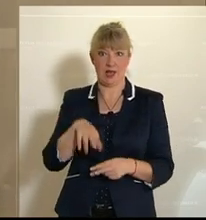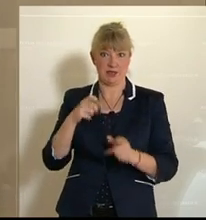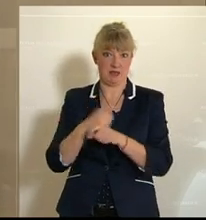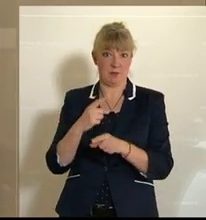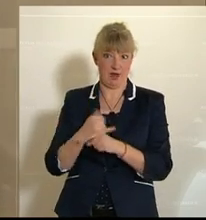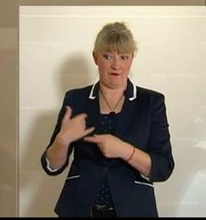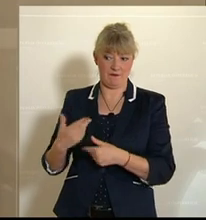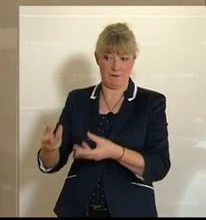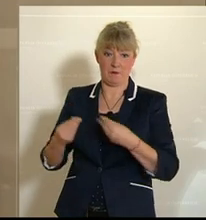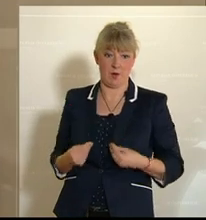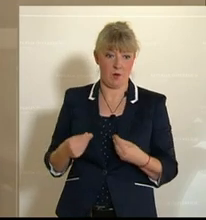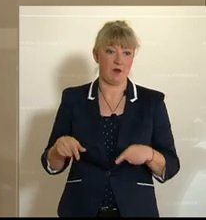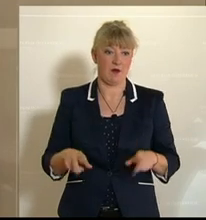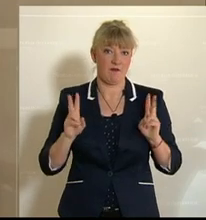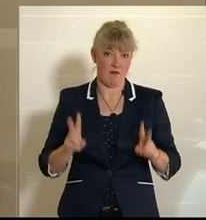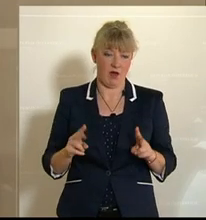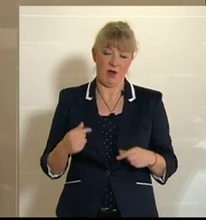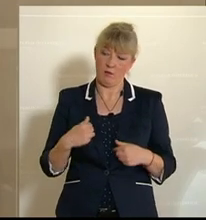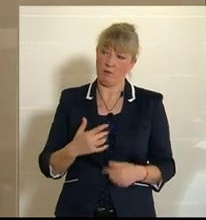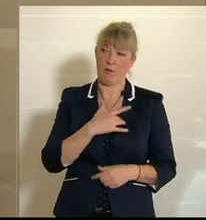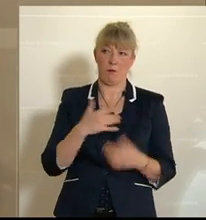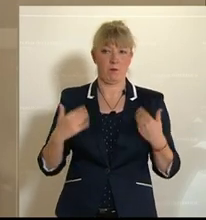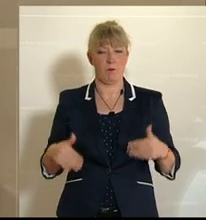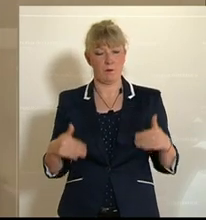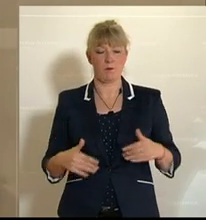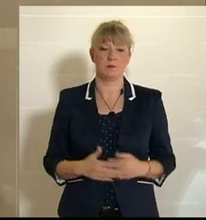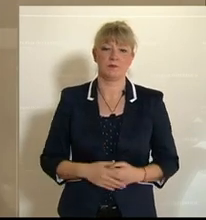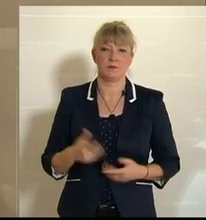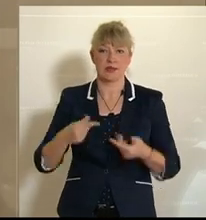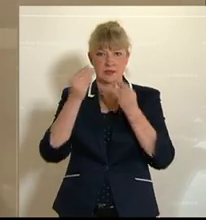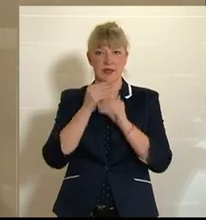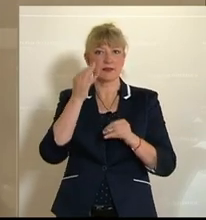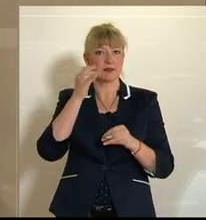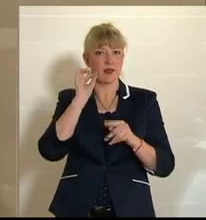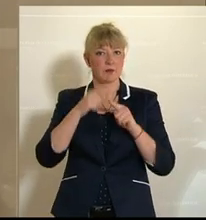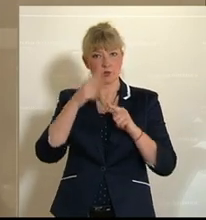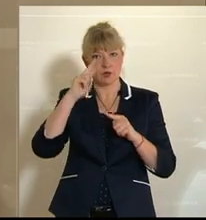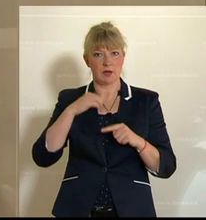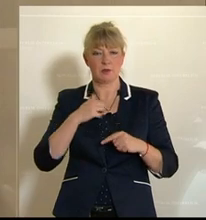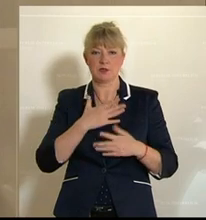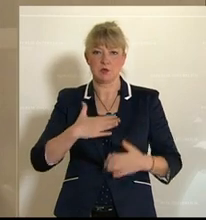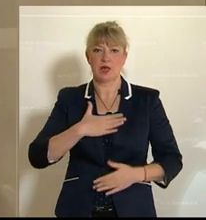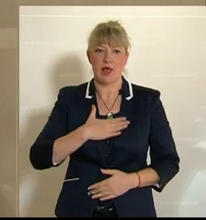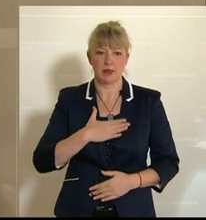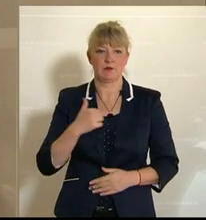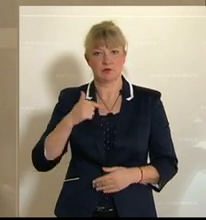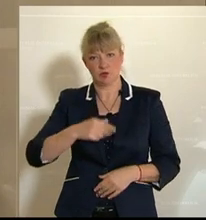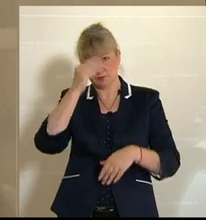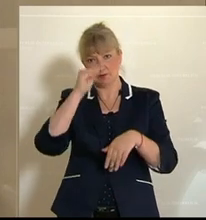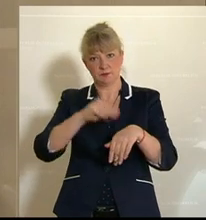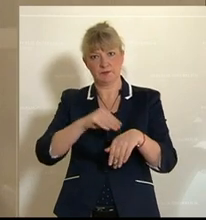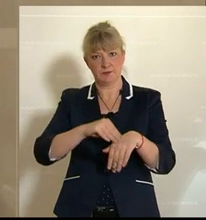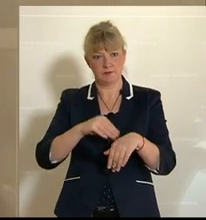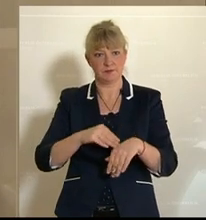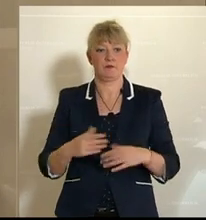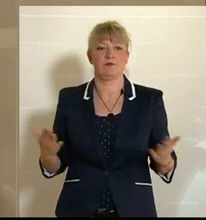erhalten habe, das mich wirklich sehr, sehr betroffen gemacht hat. Sehr geehrte Damen und Herren, es ist mein großes Anliegen, Sie darauf aufmerksam zu